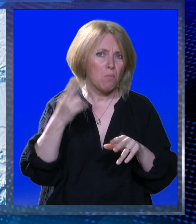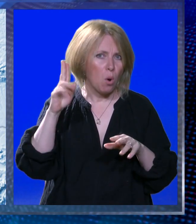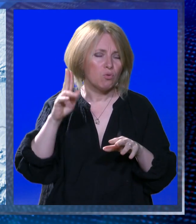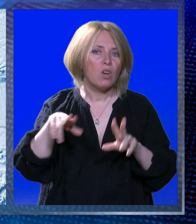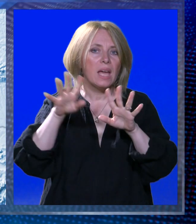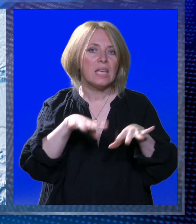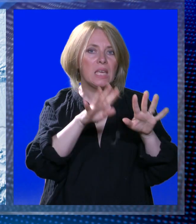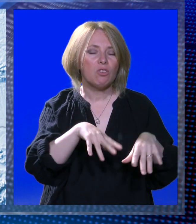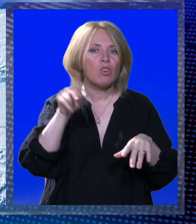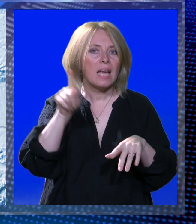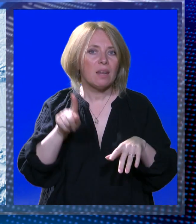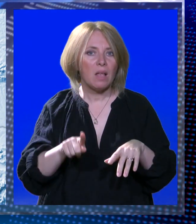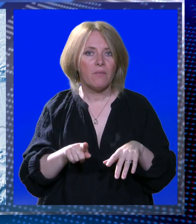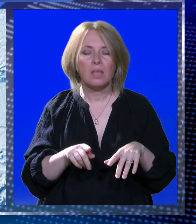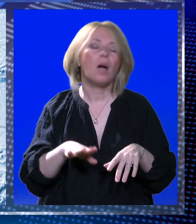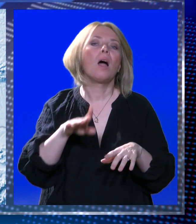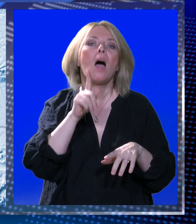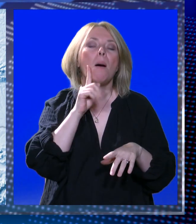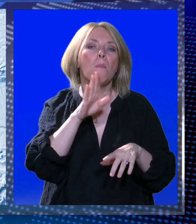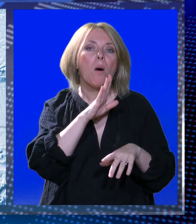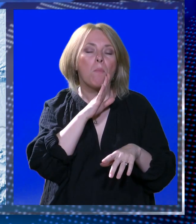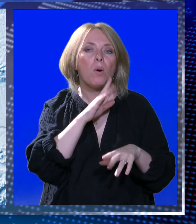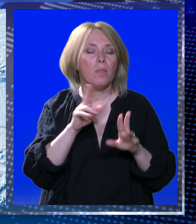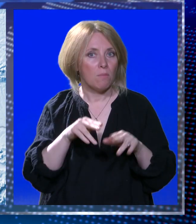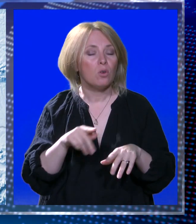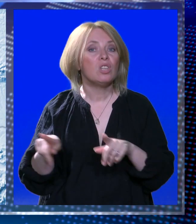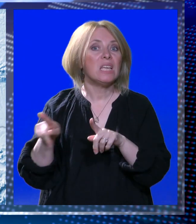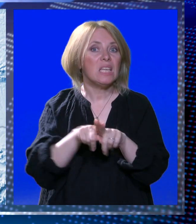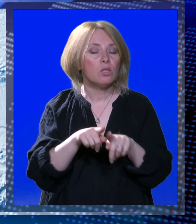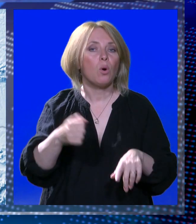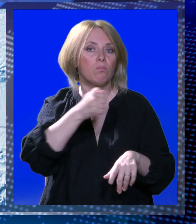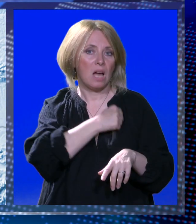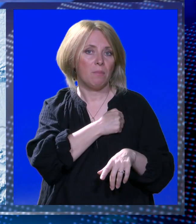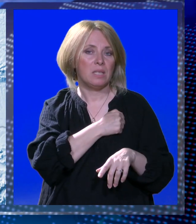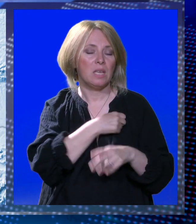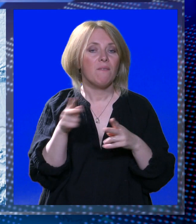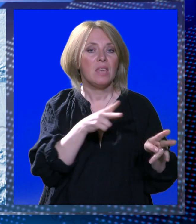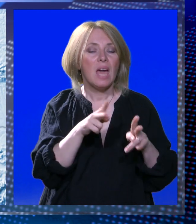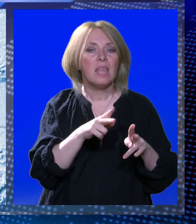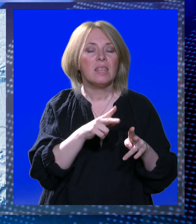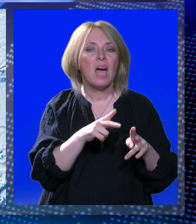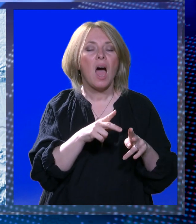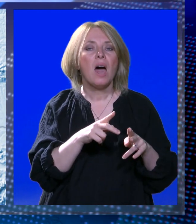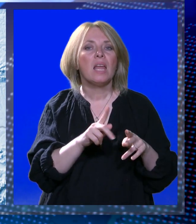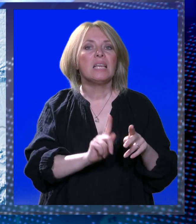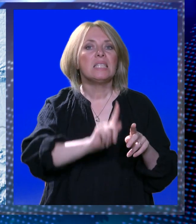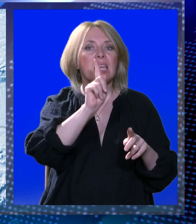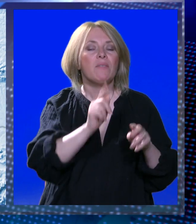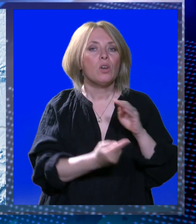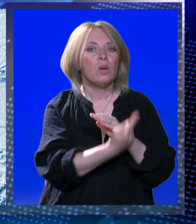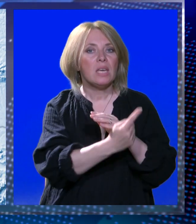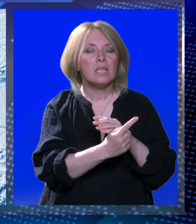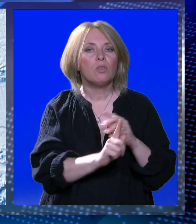za malo kiše i pljuskove s grmljavinom, kojih poslje podne može biti i u Dalmatu. Vjetr na kopnu umjeren sjeveroistočni,